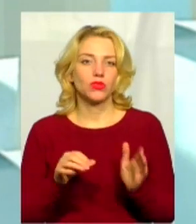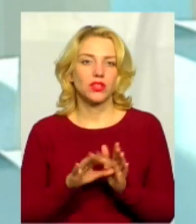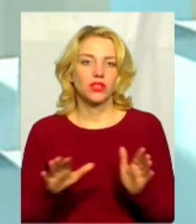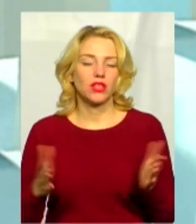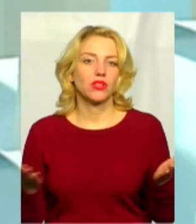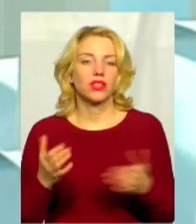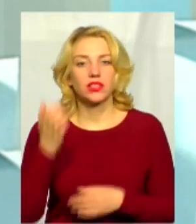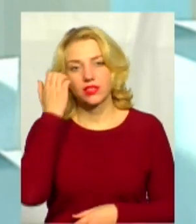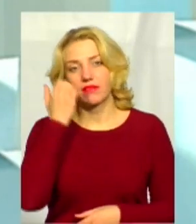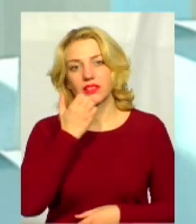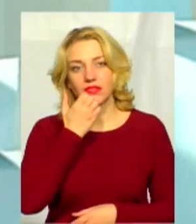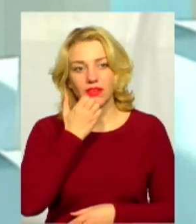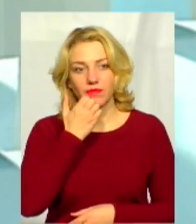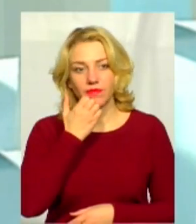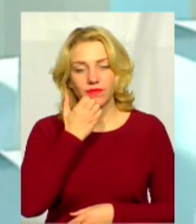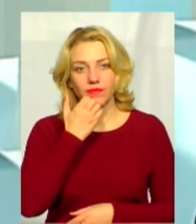завдяки, скажімо,